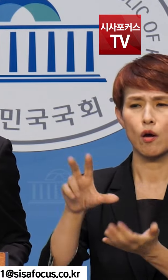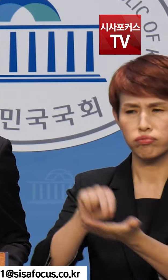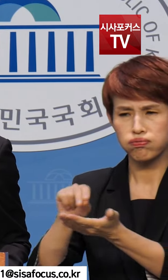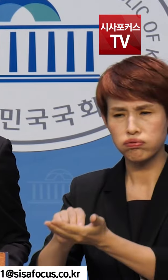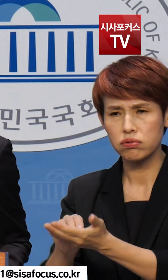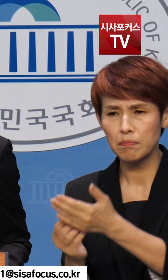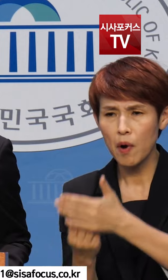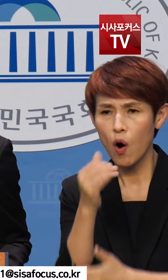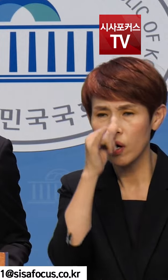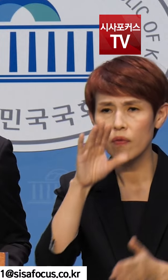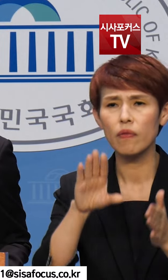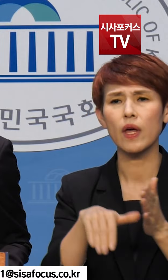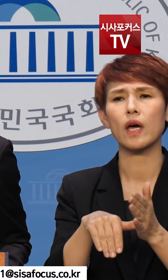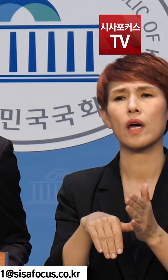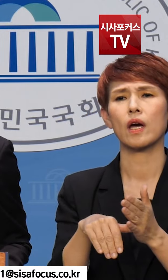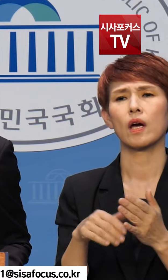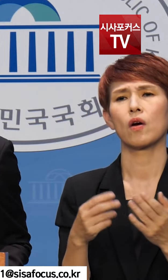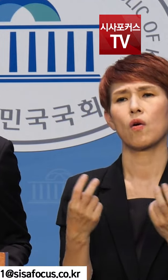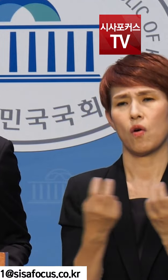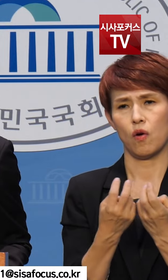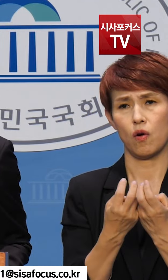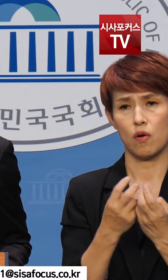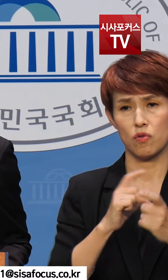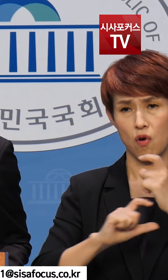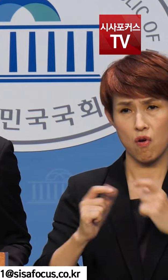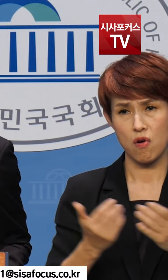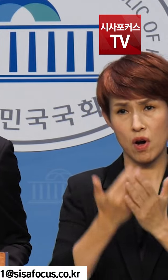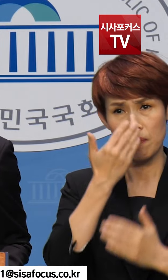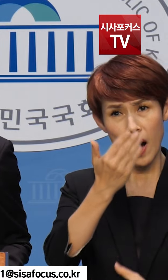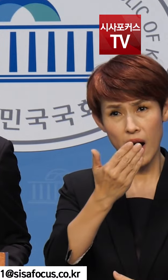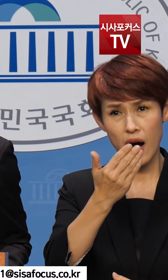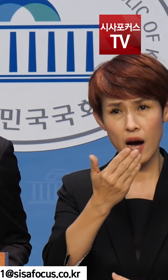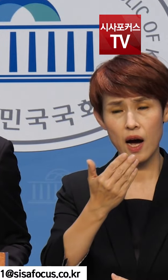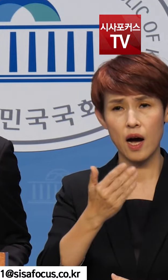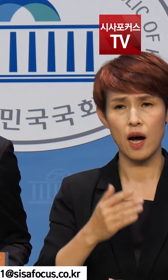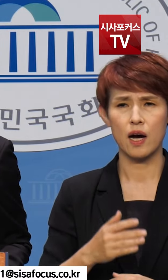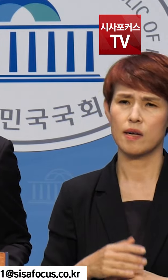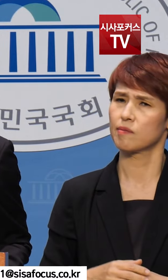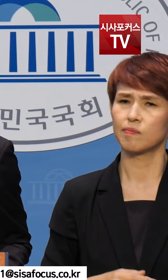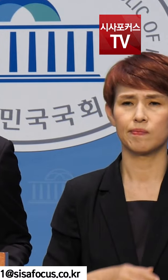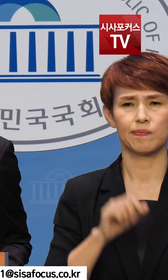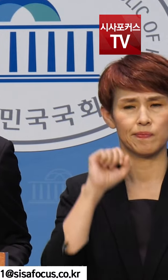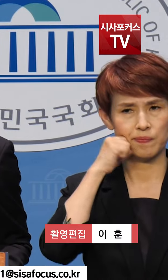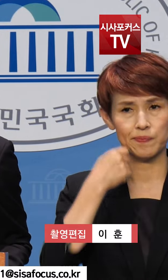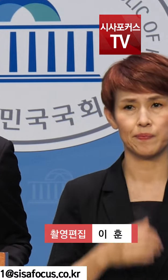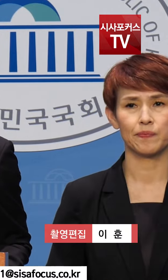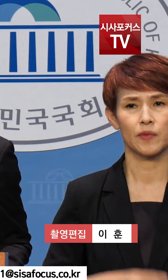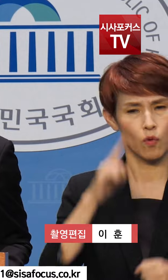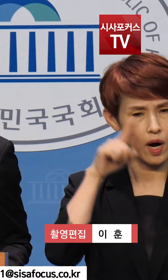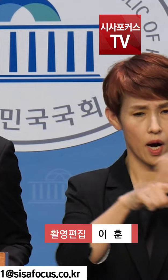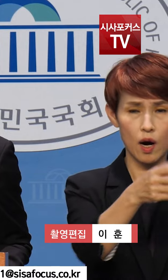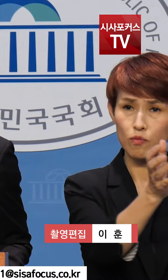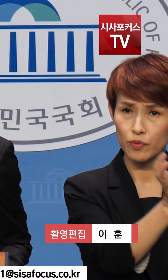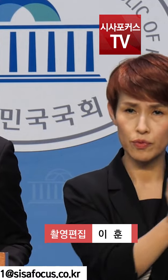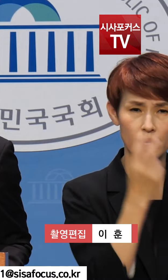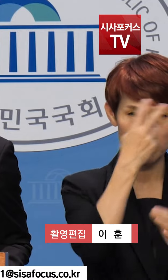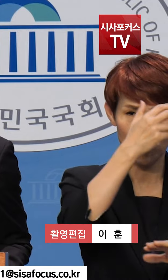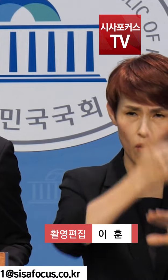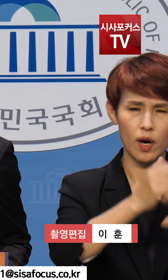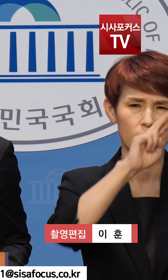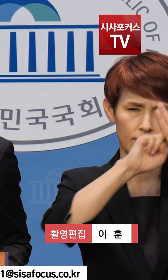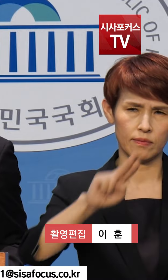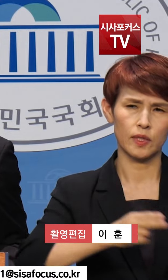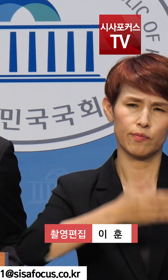우주강국으로 더 크게 성장해 나갈 것을 기대하고 우주항공청을 만들겠습니까? 다시 한 번 과기정동부 감사결과를